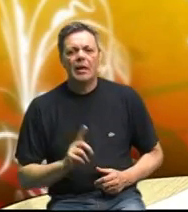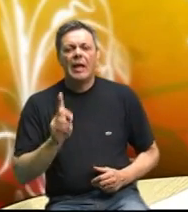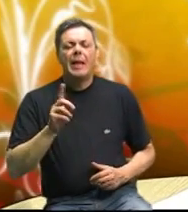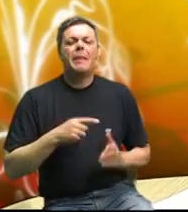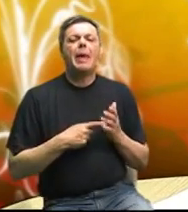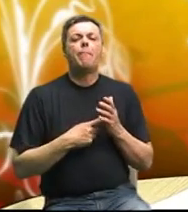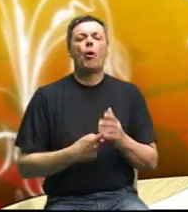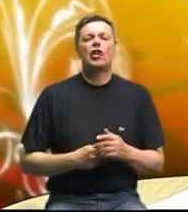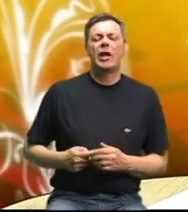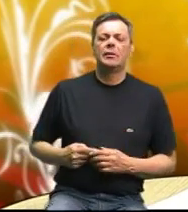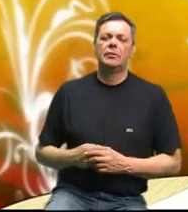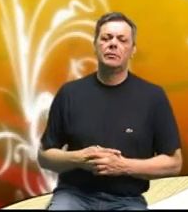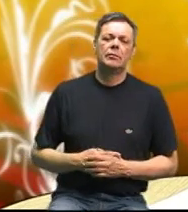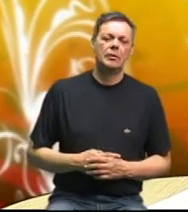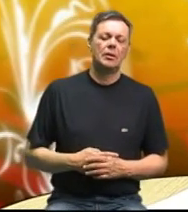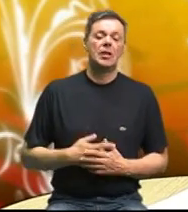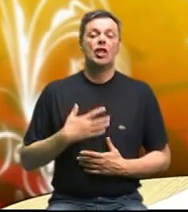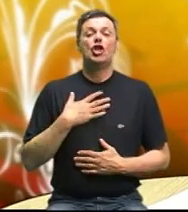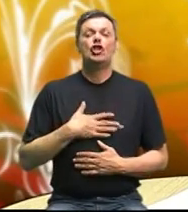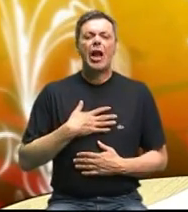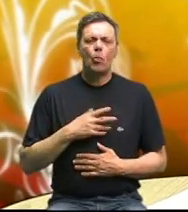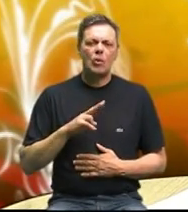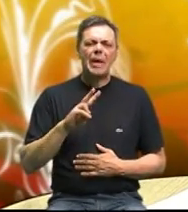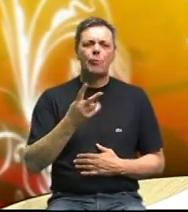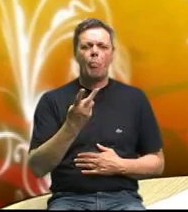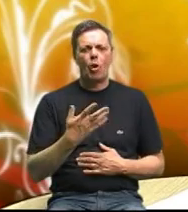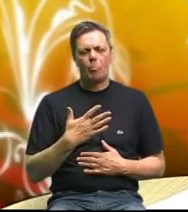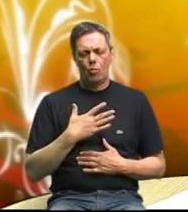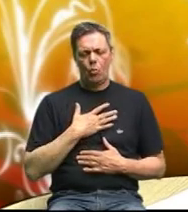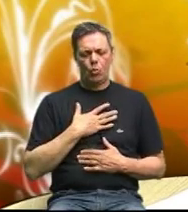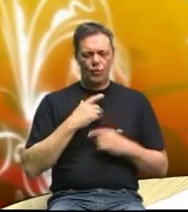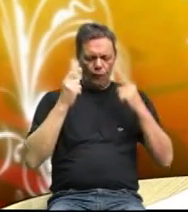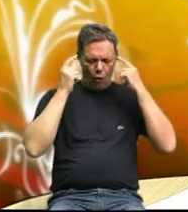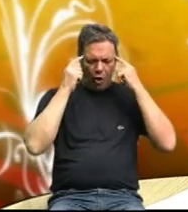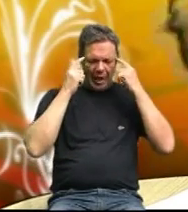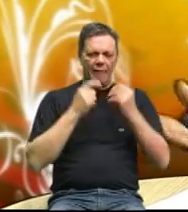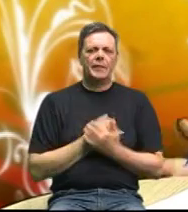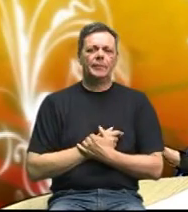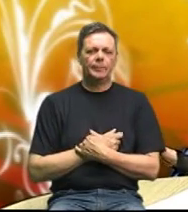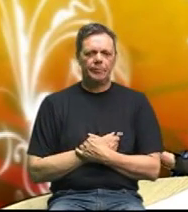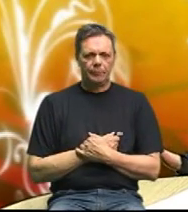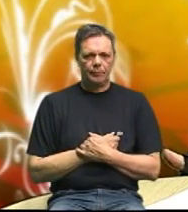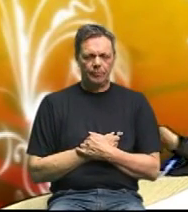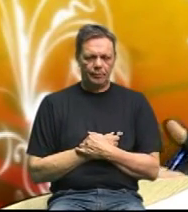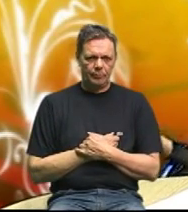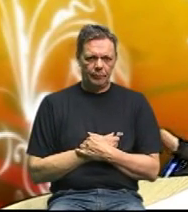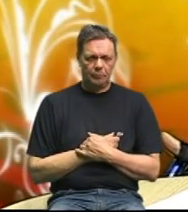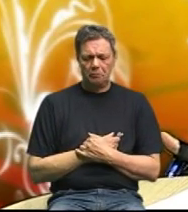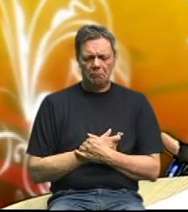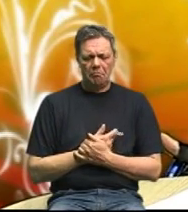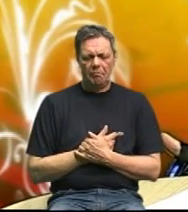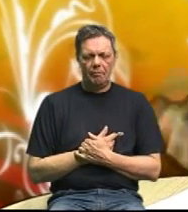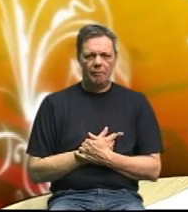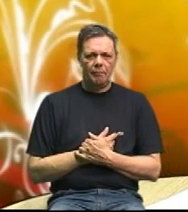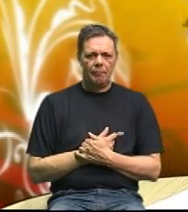pokaže točnu želju za promjenom u svom koncepciji svog života svog tijela i svega ne može on ne